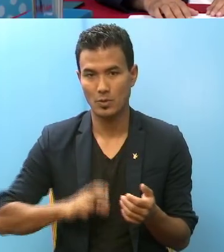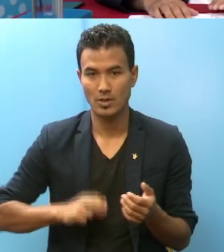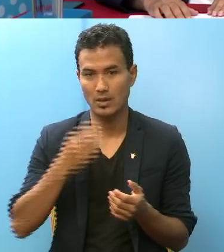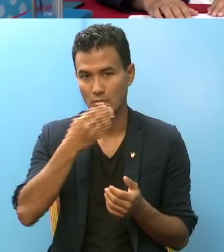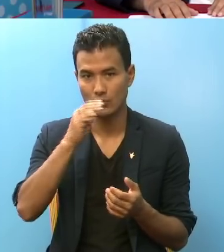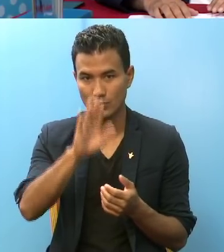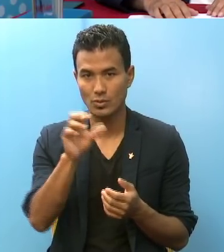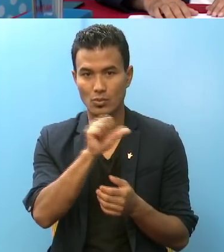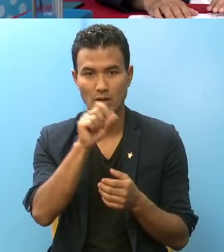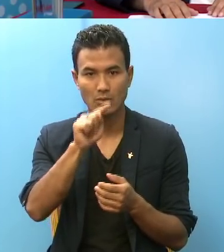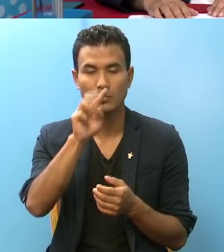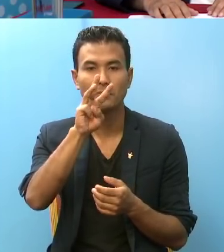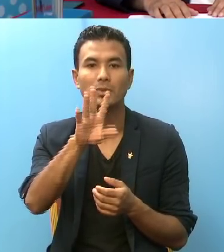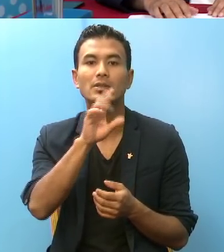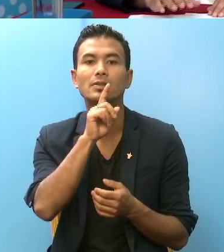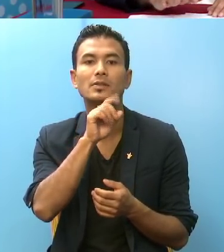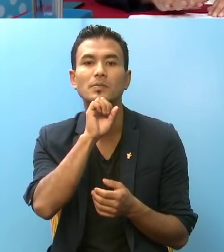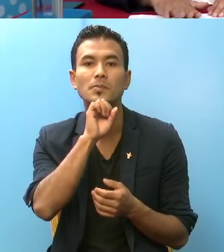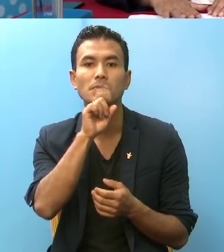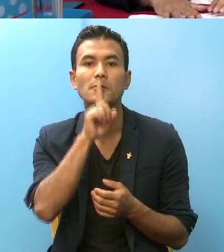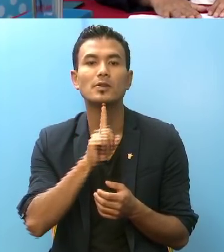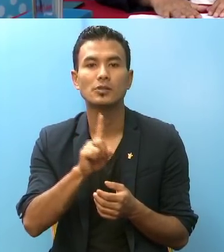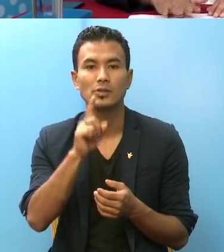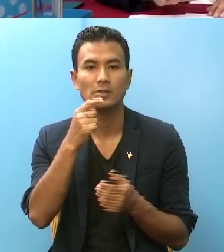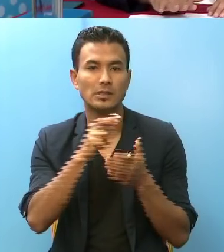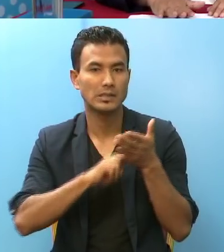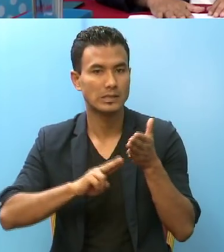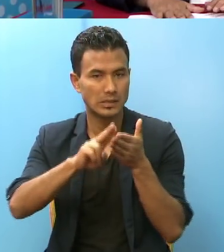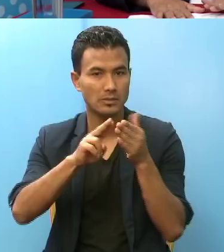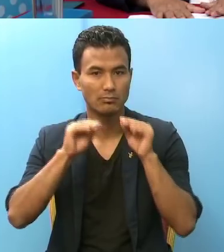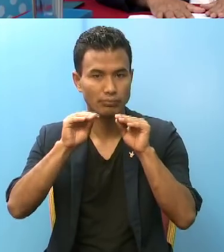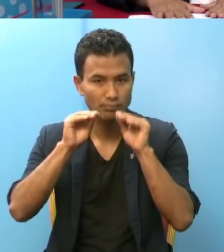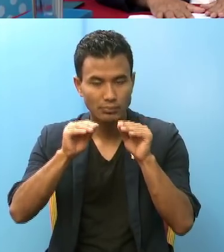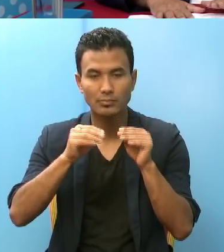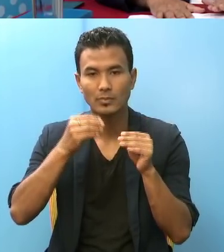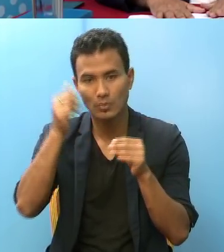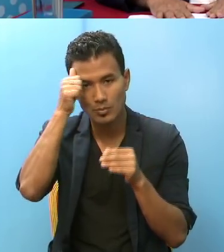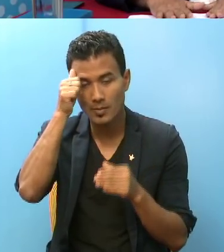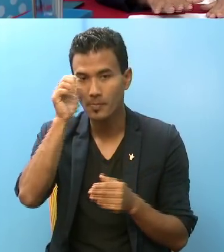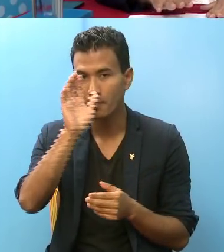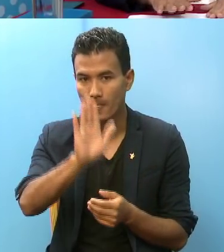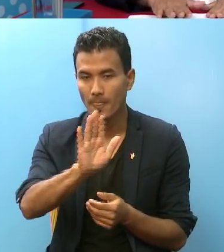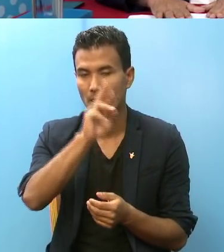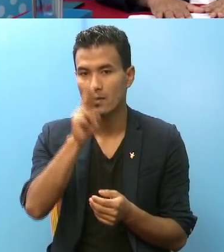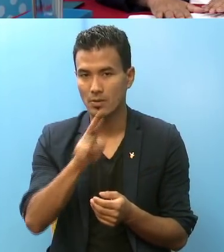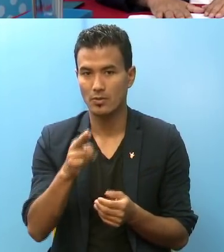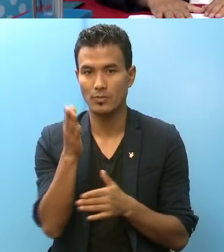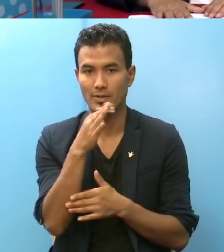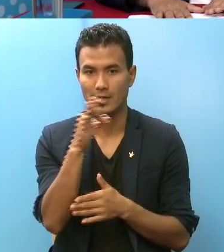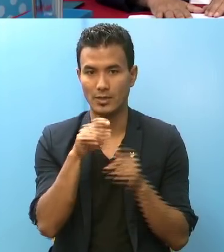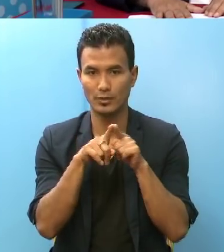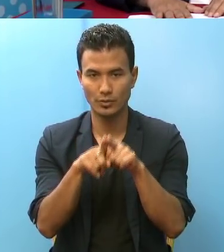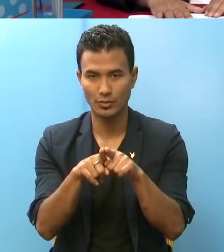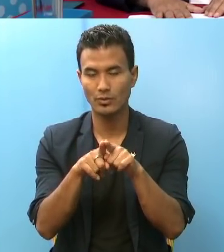को 25 वर्षा को तिर्वन विशे विद्ध्याले मां अध्यापन गर्नुबाई को अनुबग छुँ रहा मंत्राले